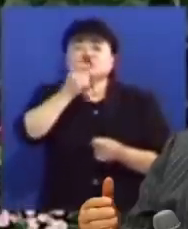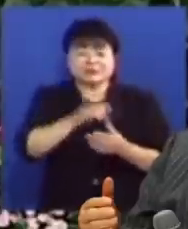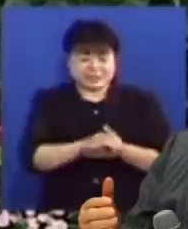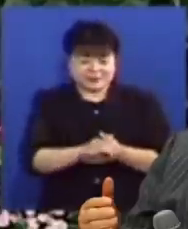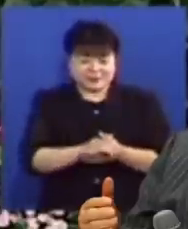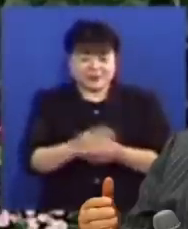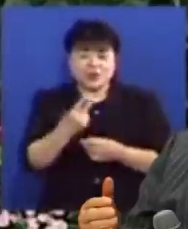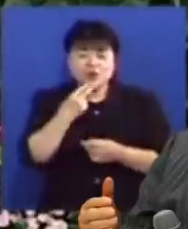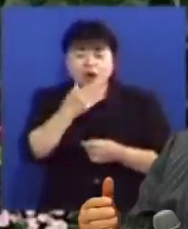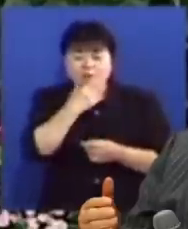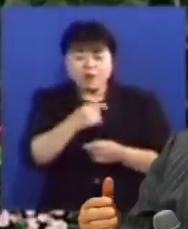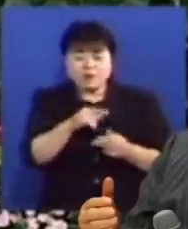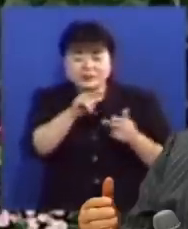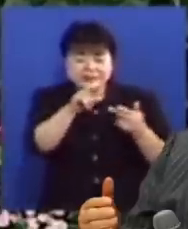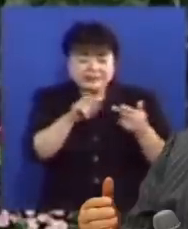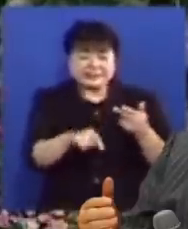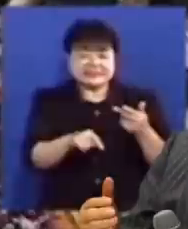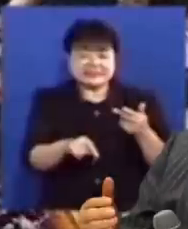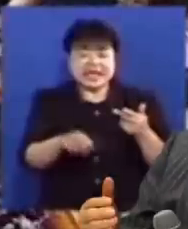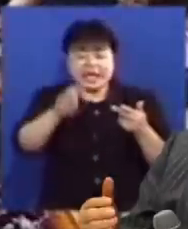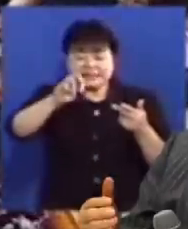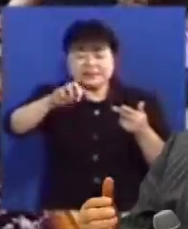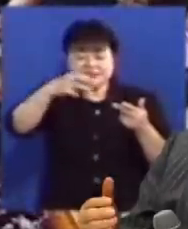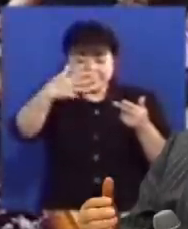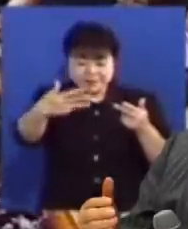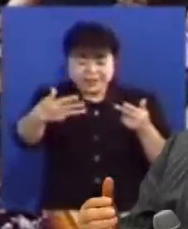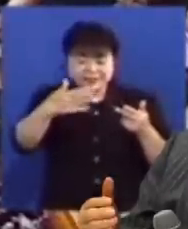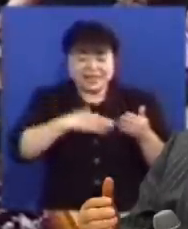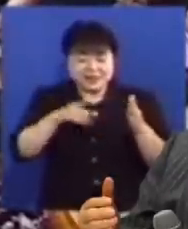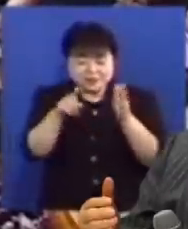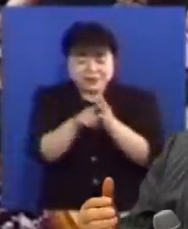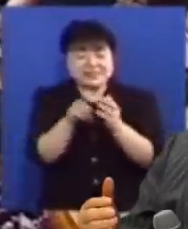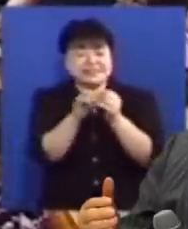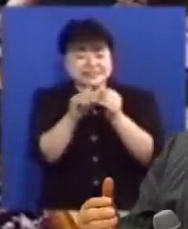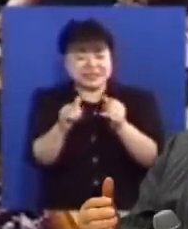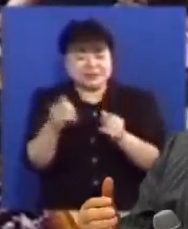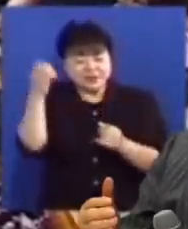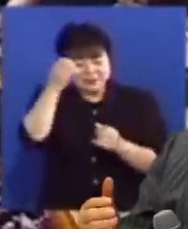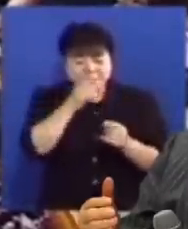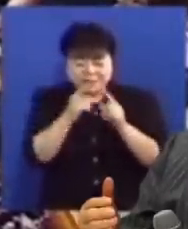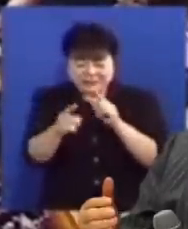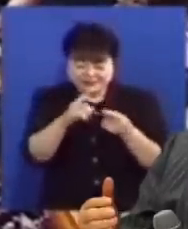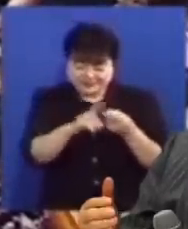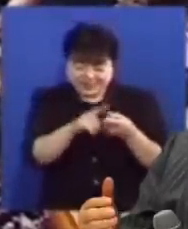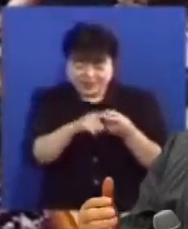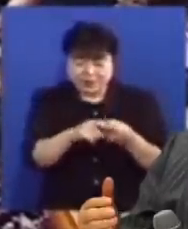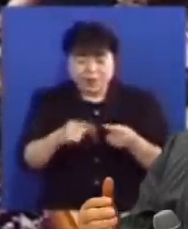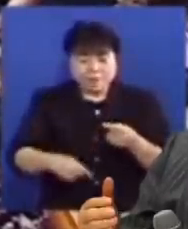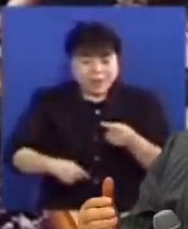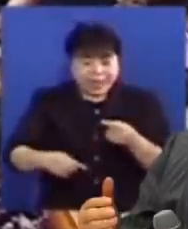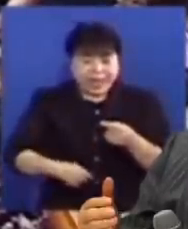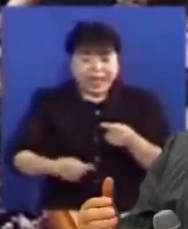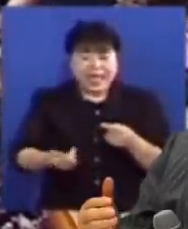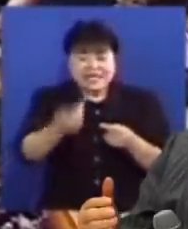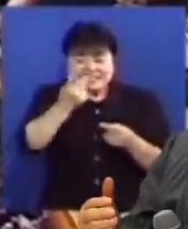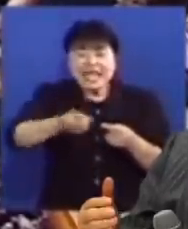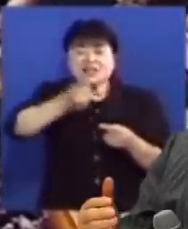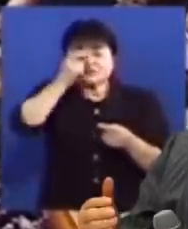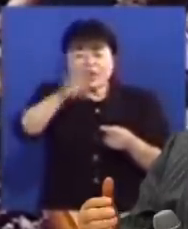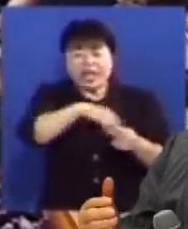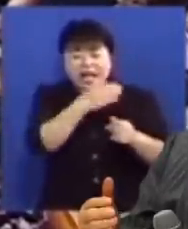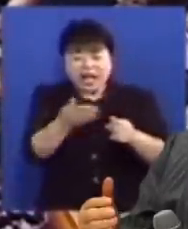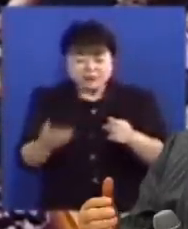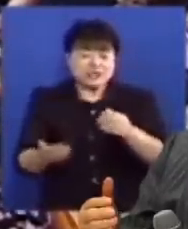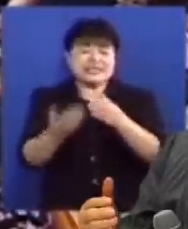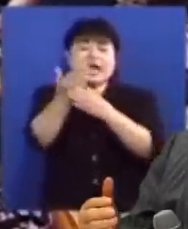요한복음 7장 38절로 39절에 나를 믿는 자는 성경의 이름과 같이 그 배에서 생수의 강이